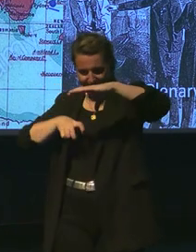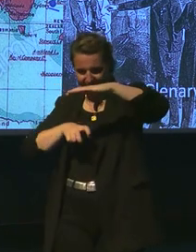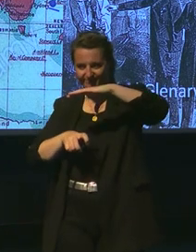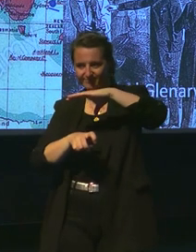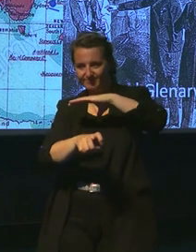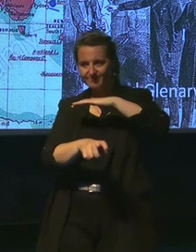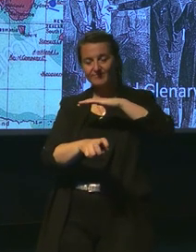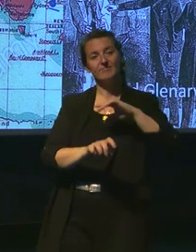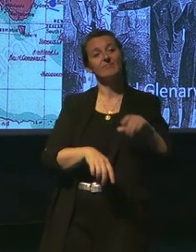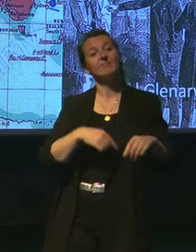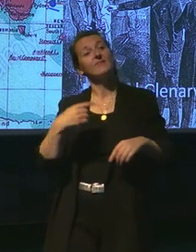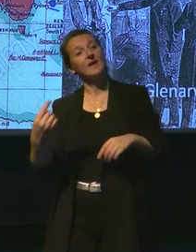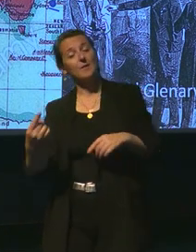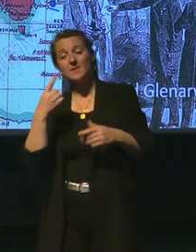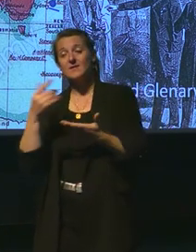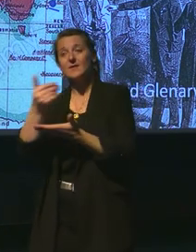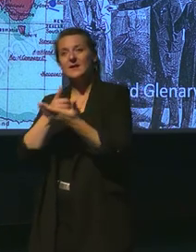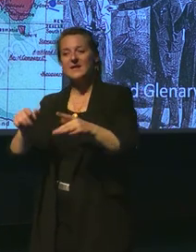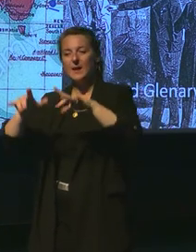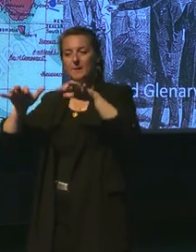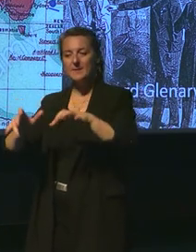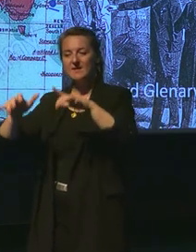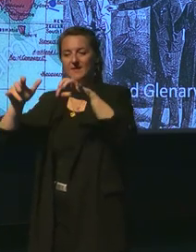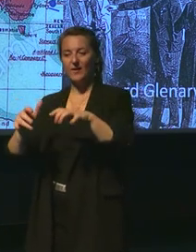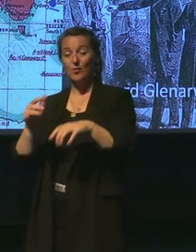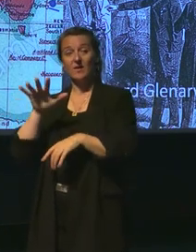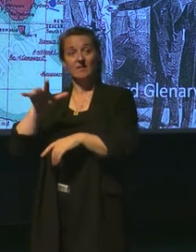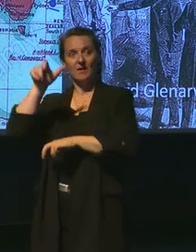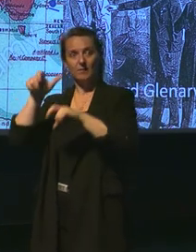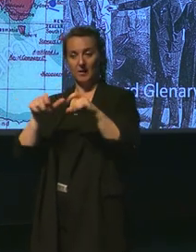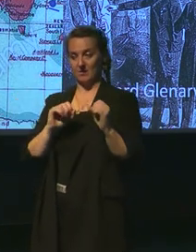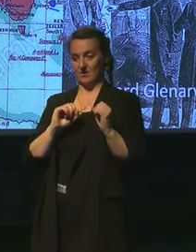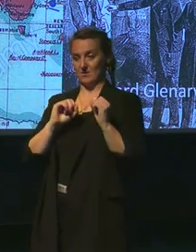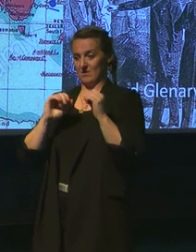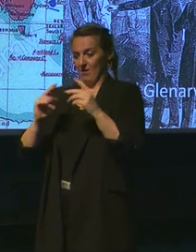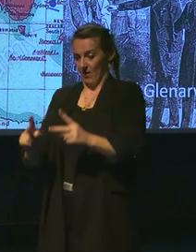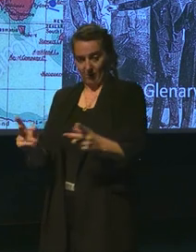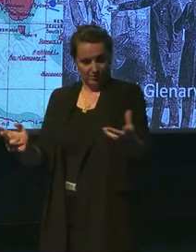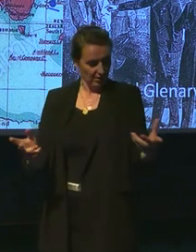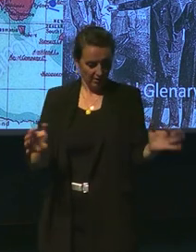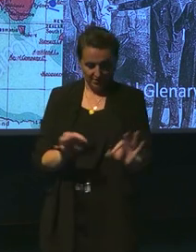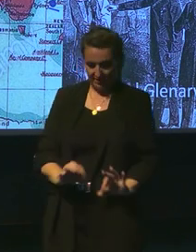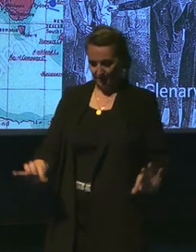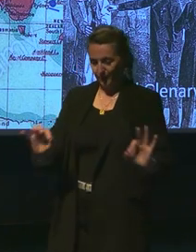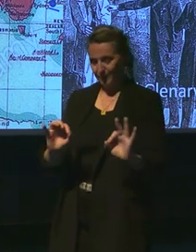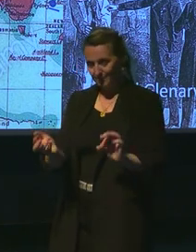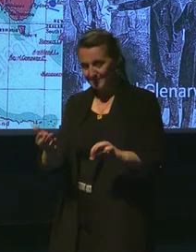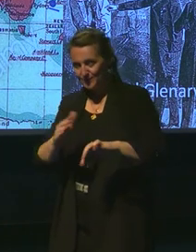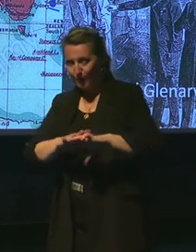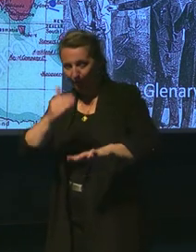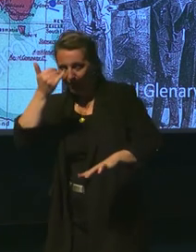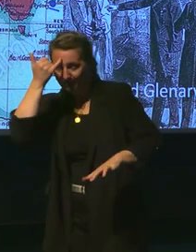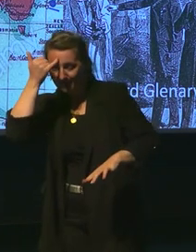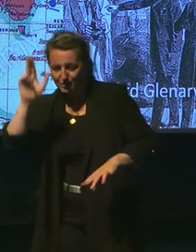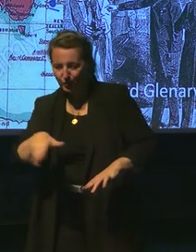avec cinq naufragés de l'air, des hommes lumini, et vous verrez que grâce à leur intelligence et à la nature, ils pourront s'en sortir